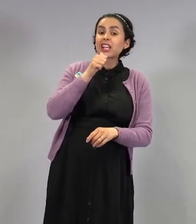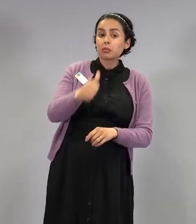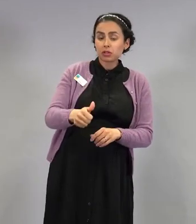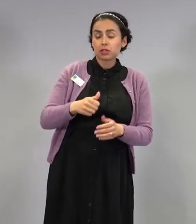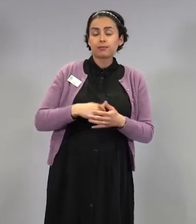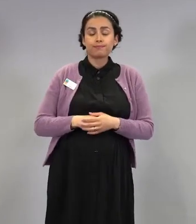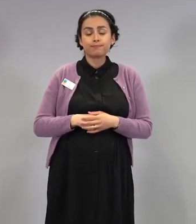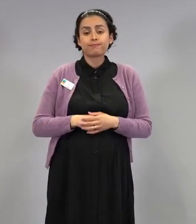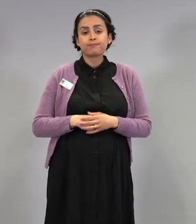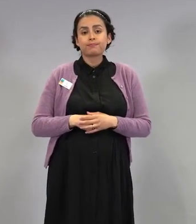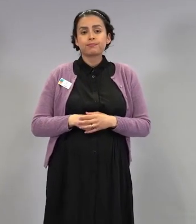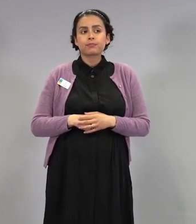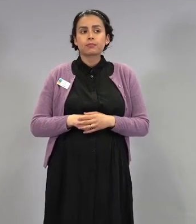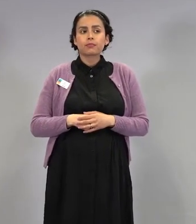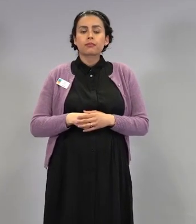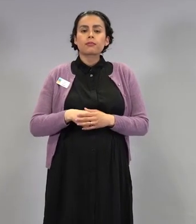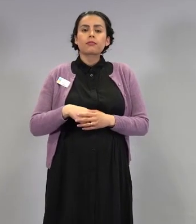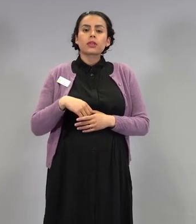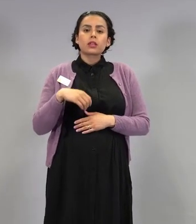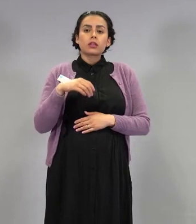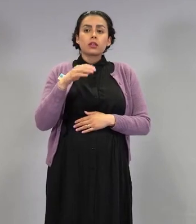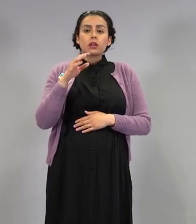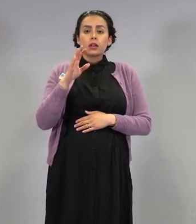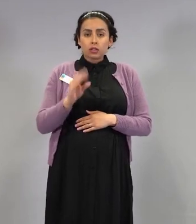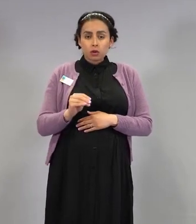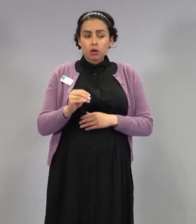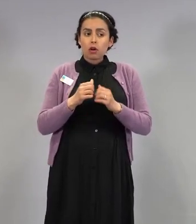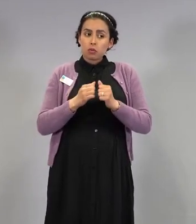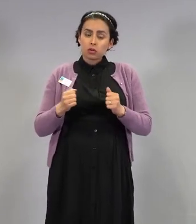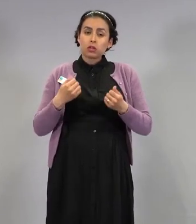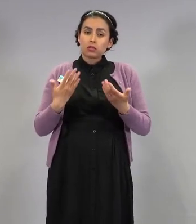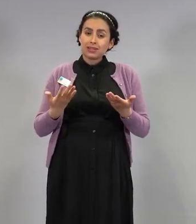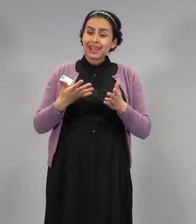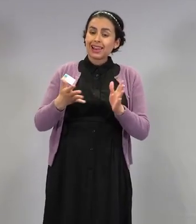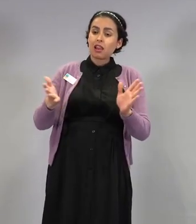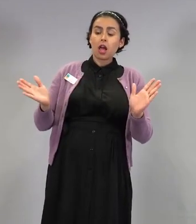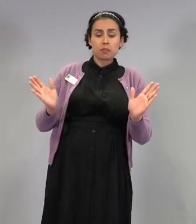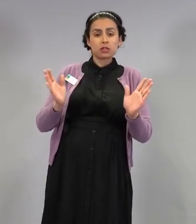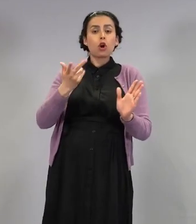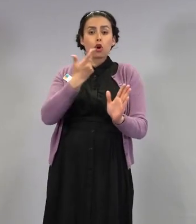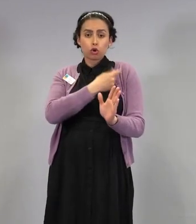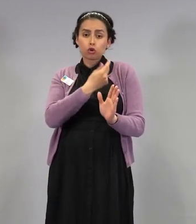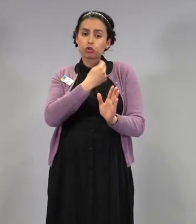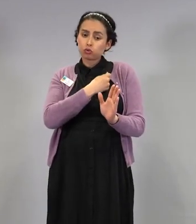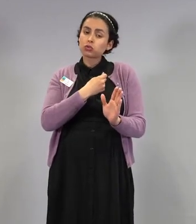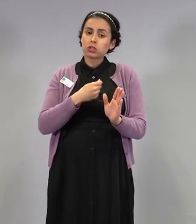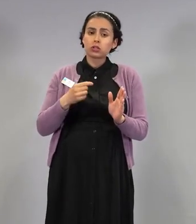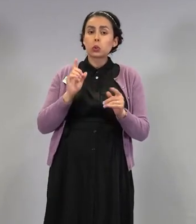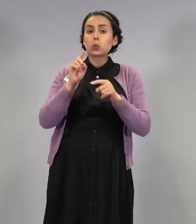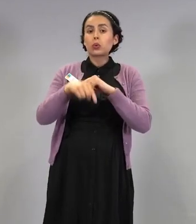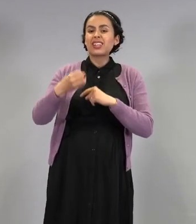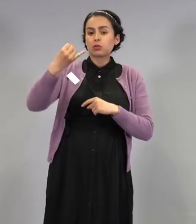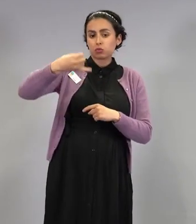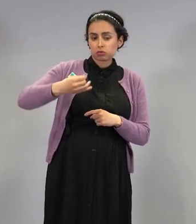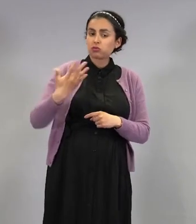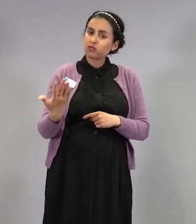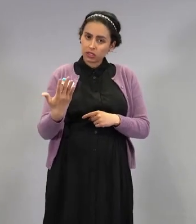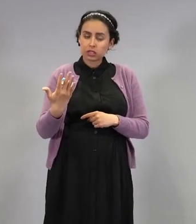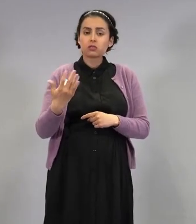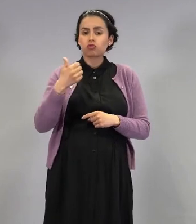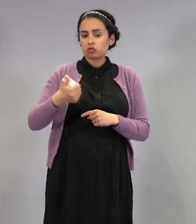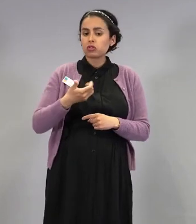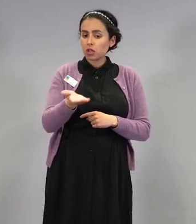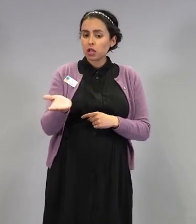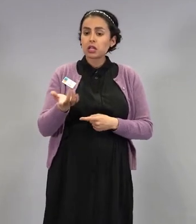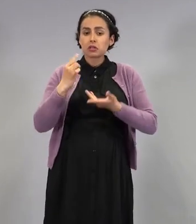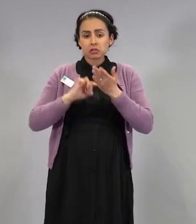Tällä hetkellä ne laajimmat rokotukset ovat jo siirtyneet alle 65-vuotiaisiin. Siellä meillä on käytössä kaksi hyvin toisiaan vastaavaa rokotetta tällä